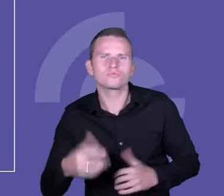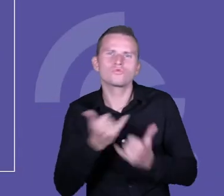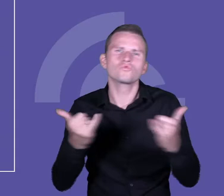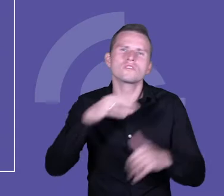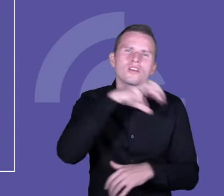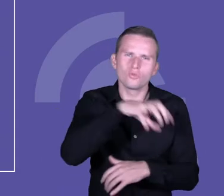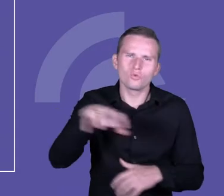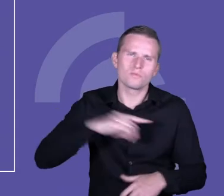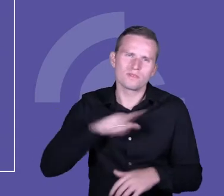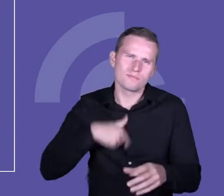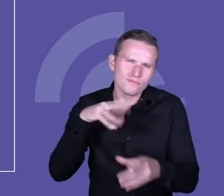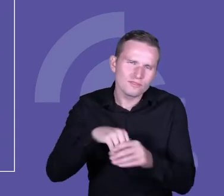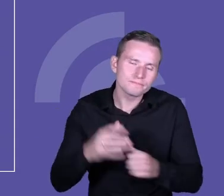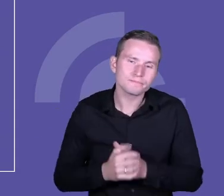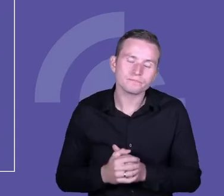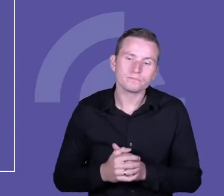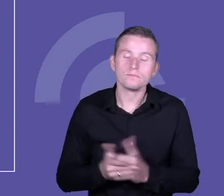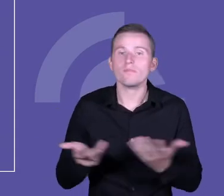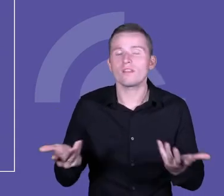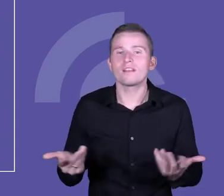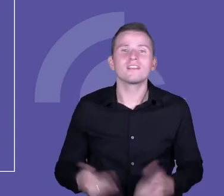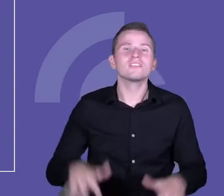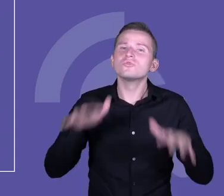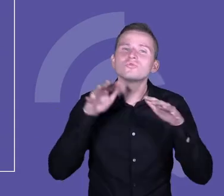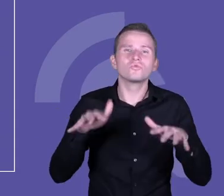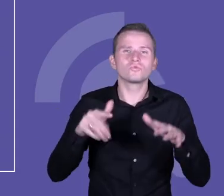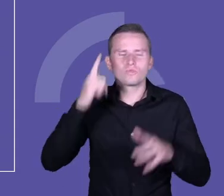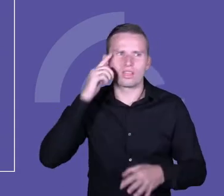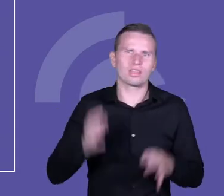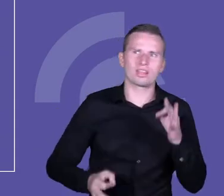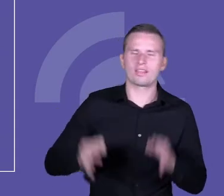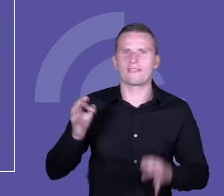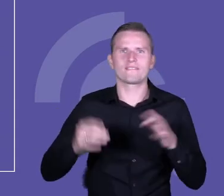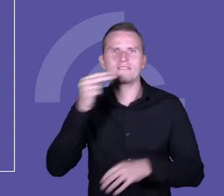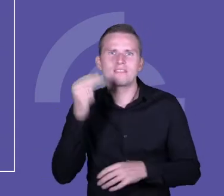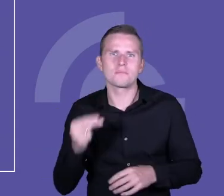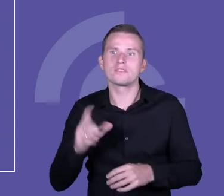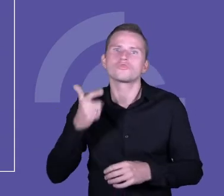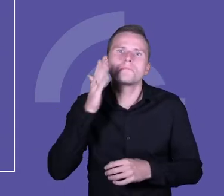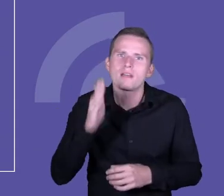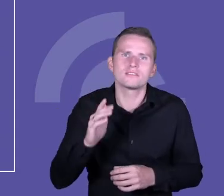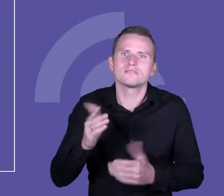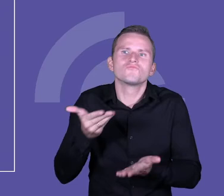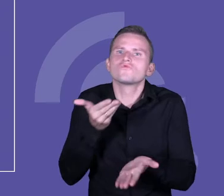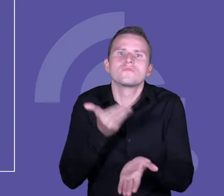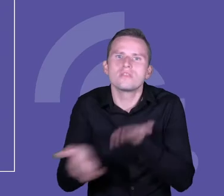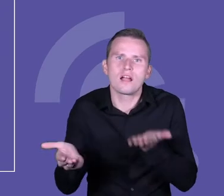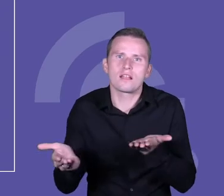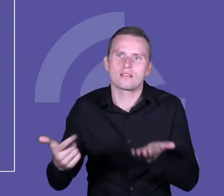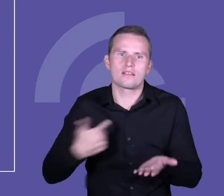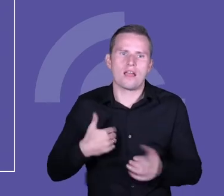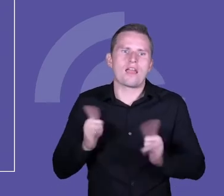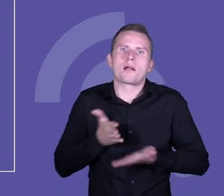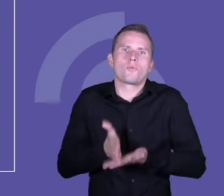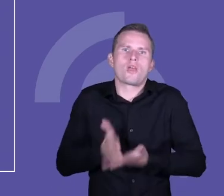jesteśmy i dużo tych dylematów, które dzisiaj niesie też rzeczywistość, co będzie, co się wydarzy, jak ja mam sobie poradzić,